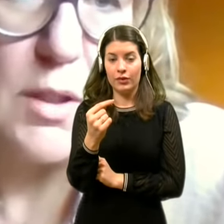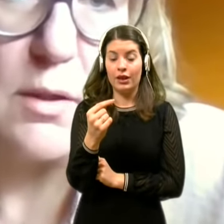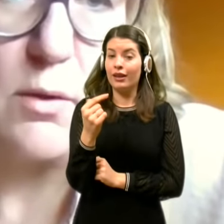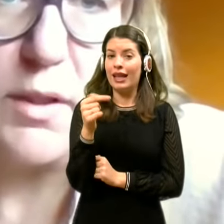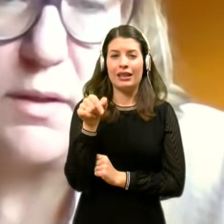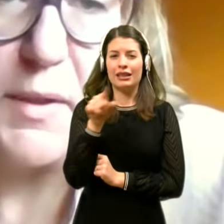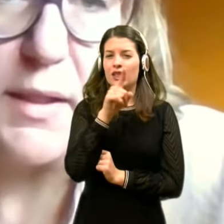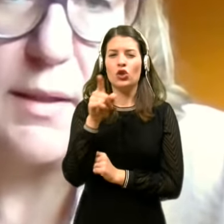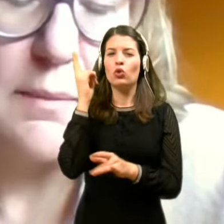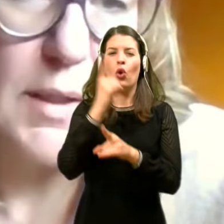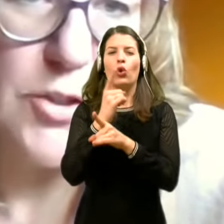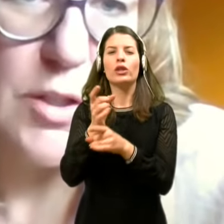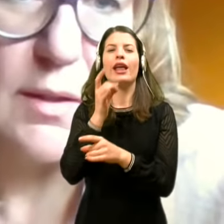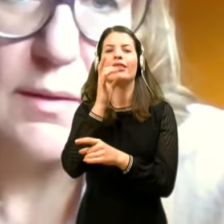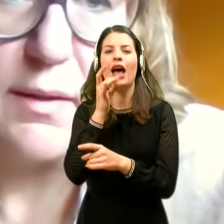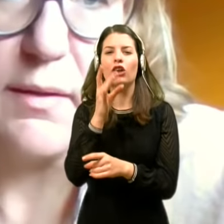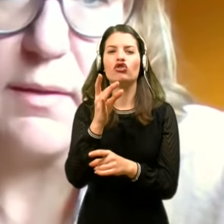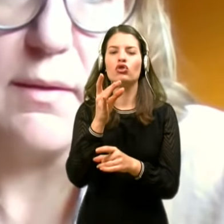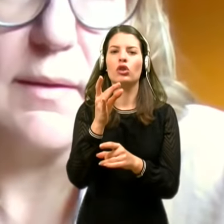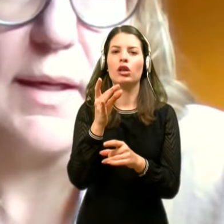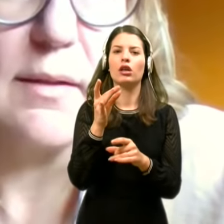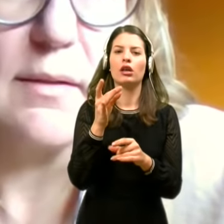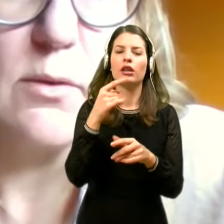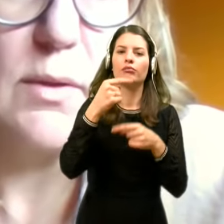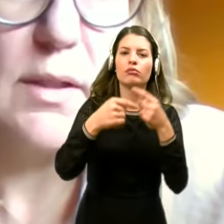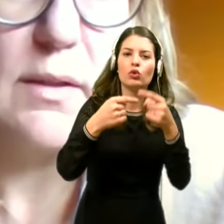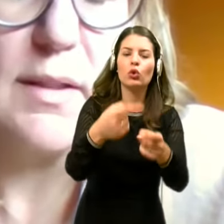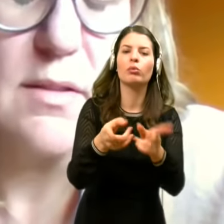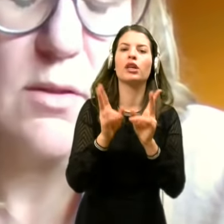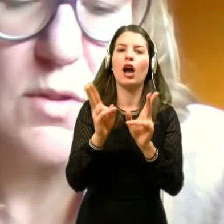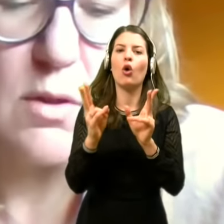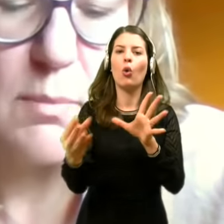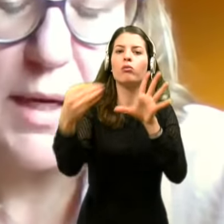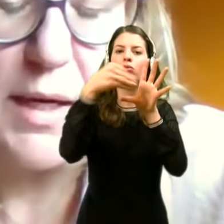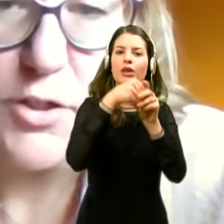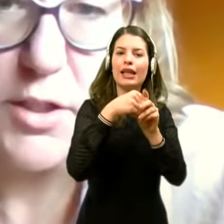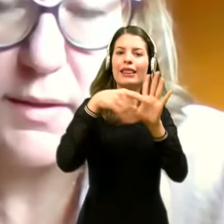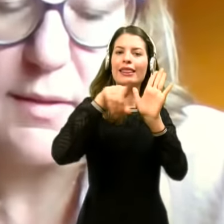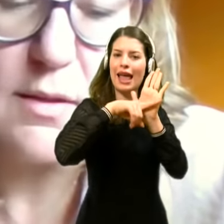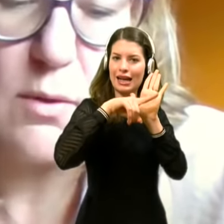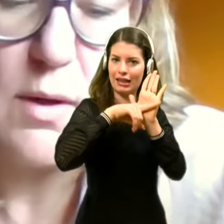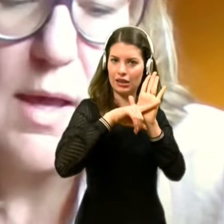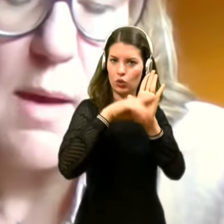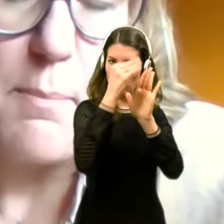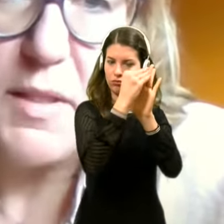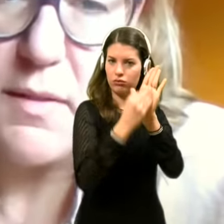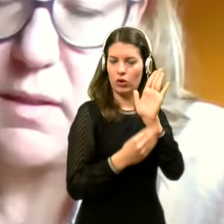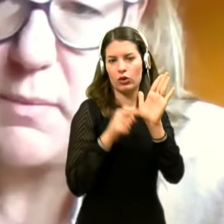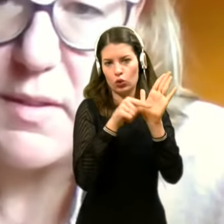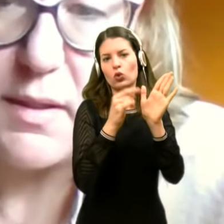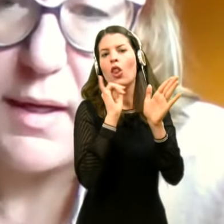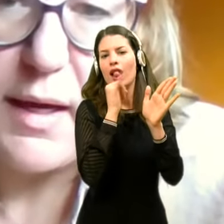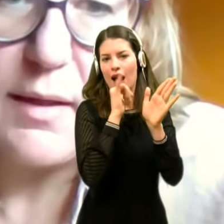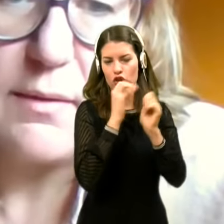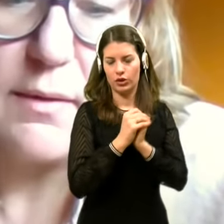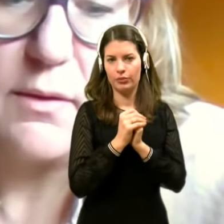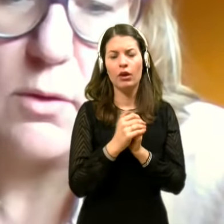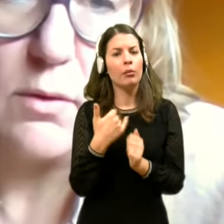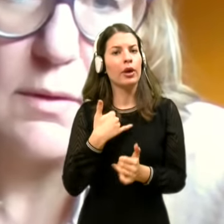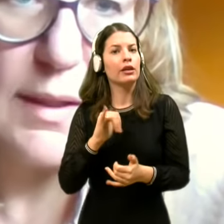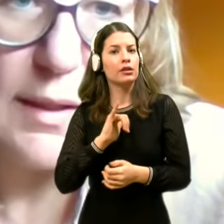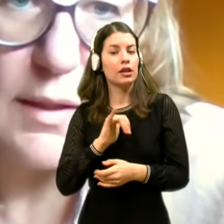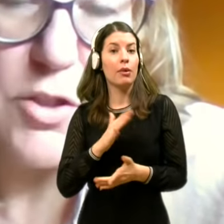točni algoritmi glede beleženja teh negativnih testov oziroma lažnih testov. Pa me zanima, zakaj